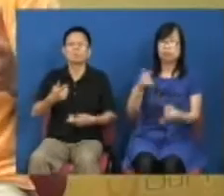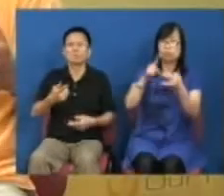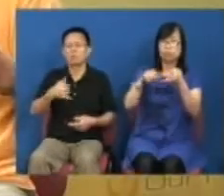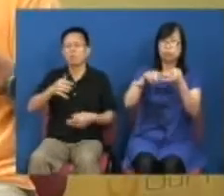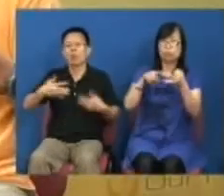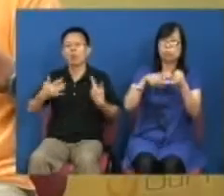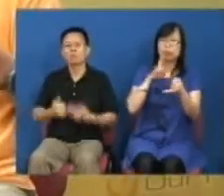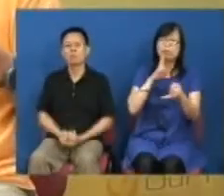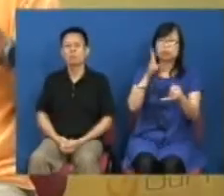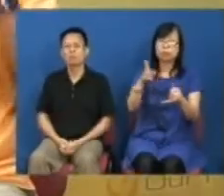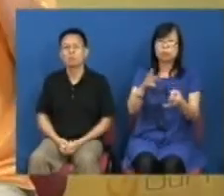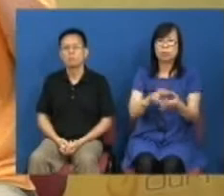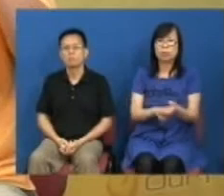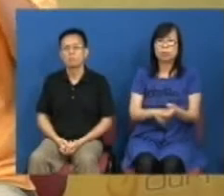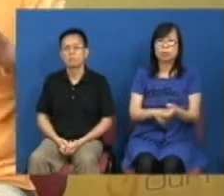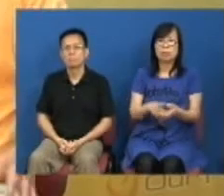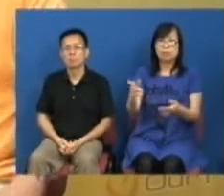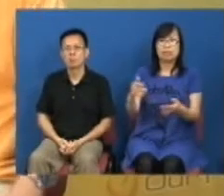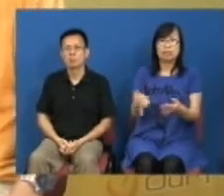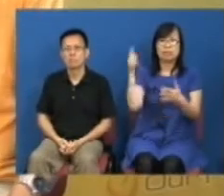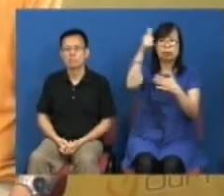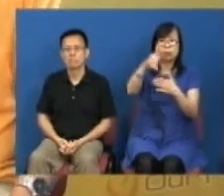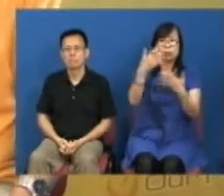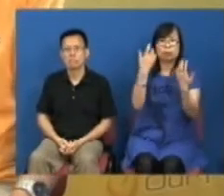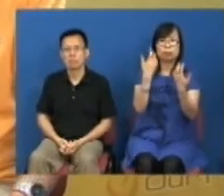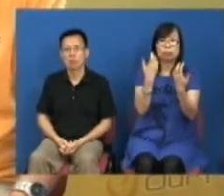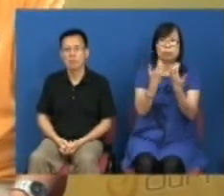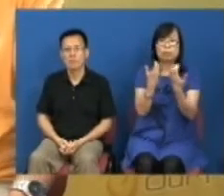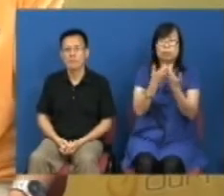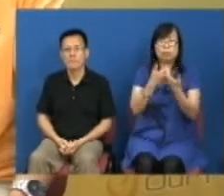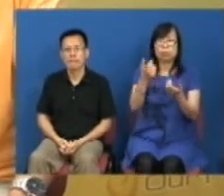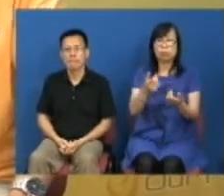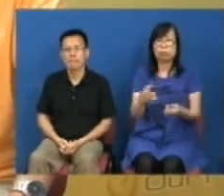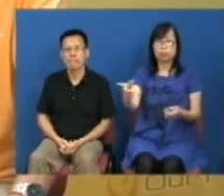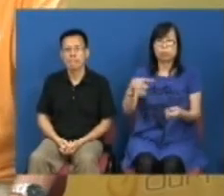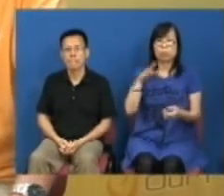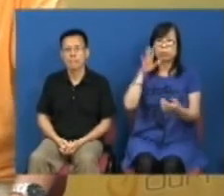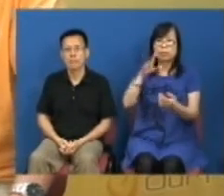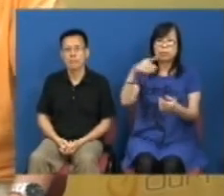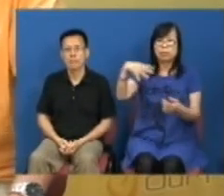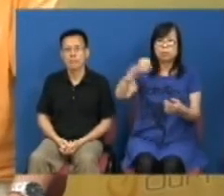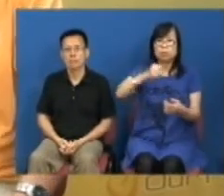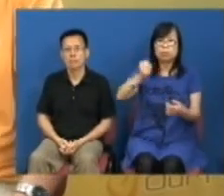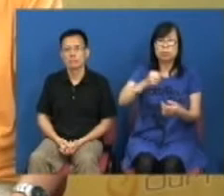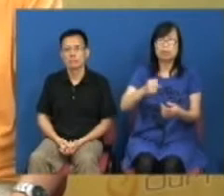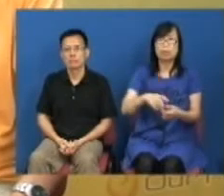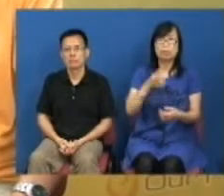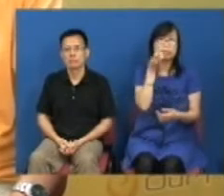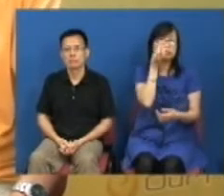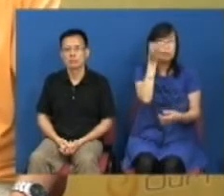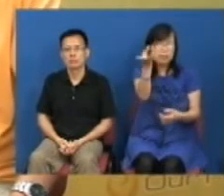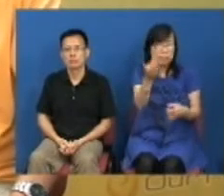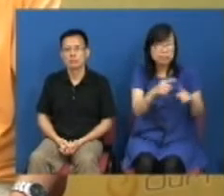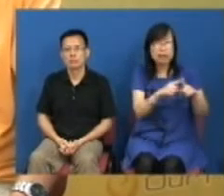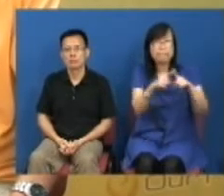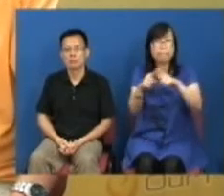令到他超出他的预算有这么多人出来对他这种权力的傲慢这种鄙视人民的态度